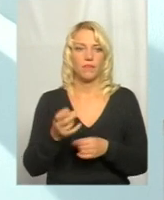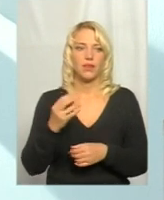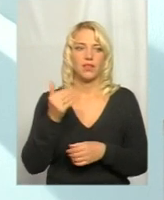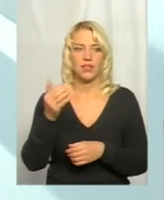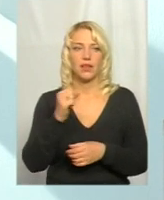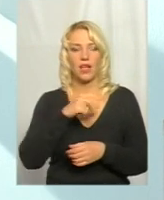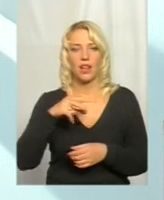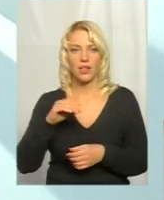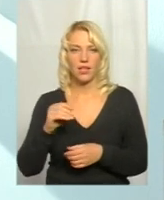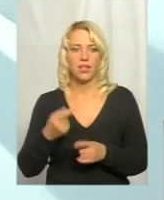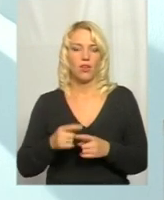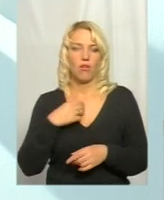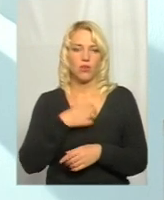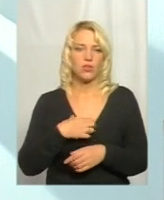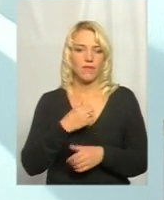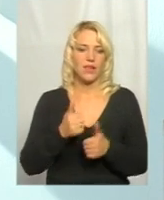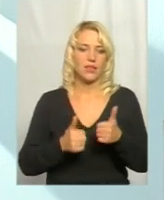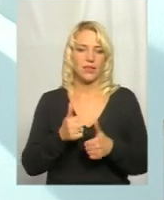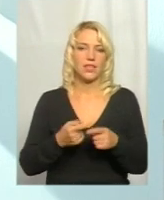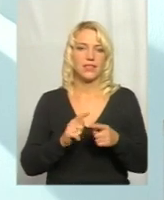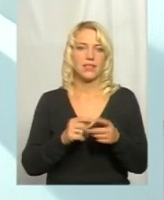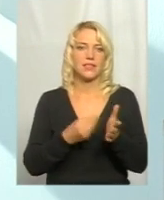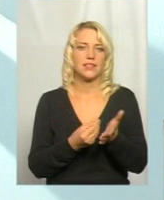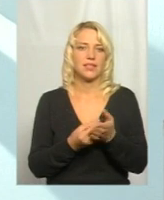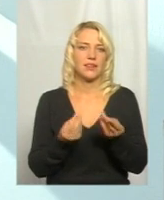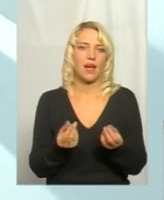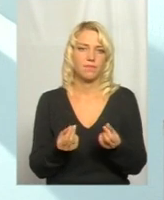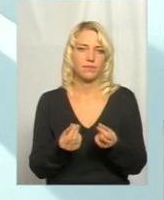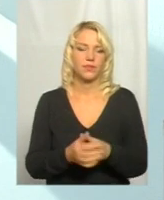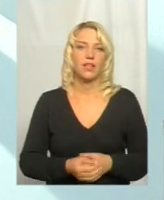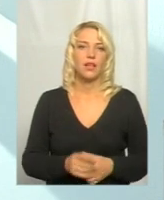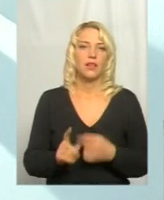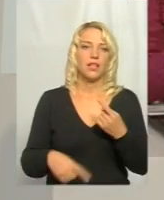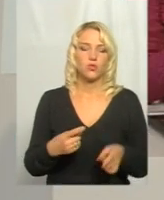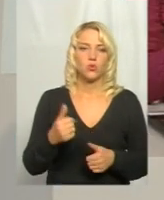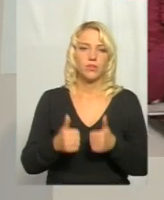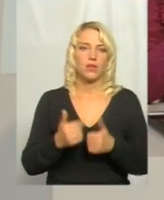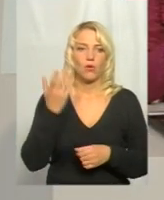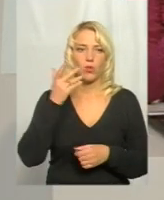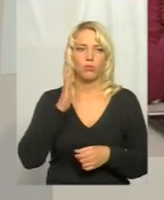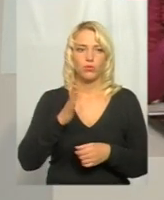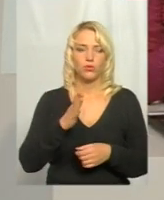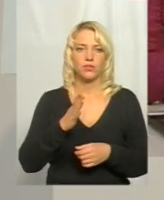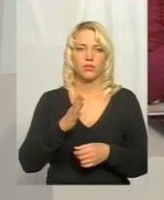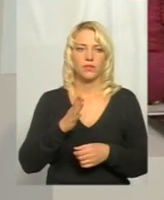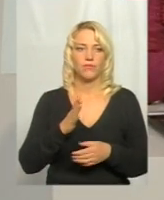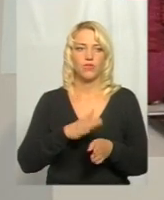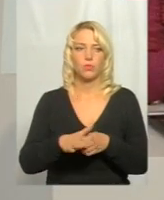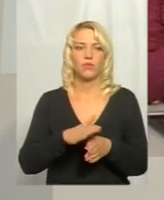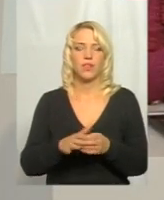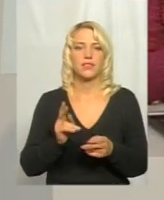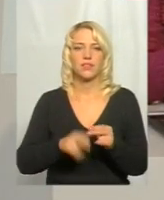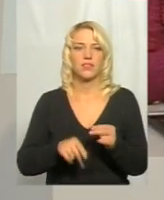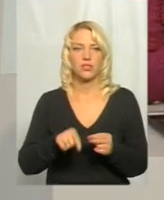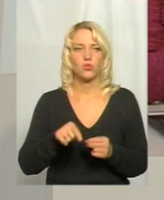саме основне на тендерах – це цінова пропозиція. Наступні тендери коли мають продовжувати відбуватися? кінці